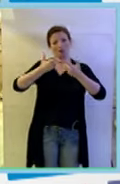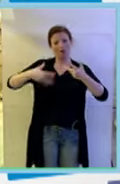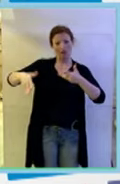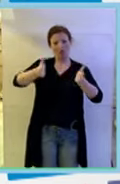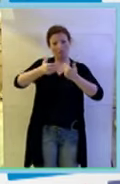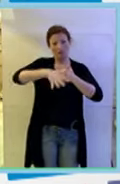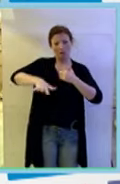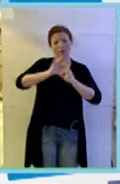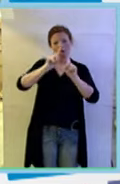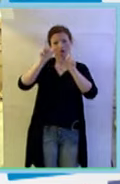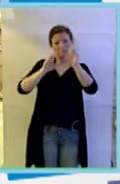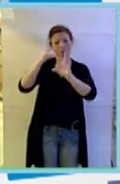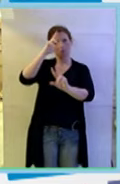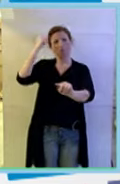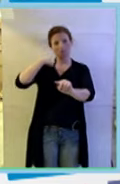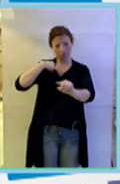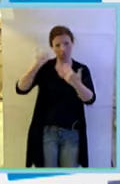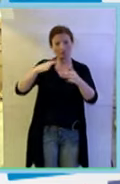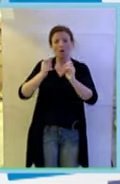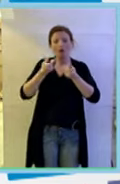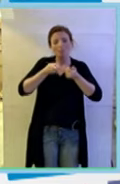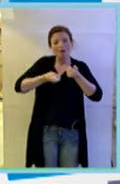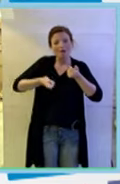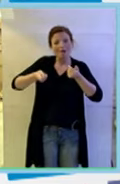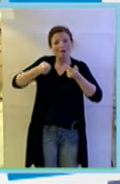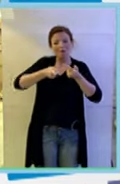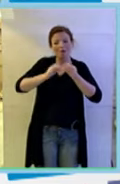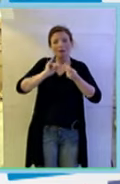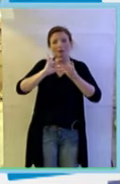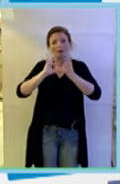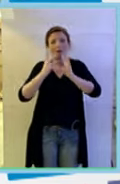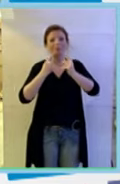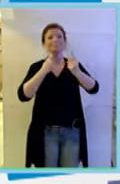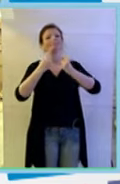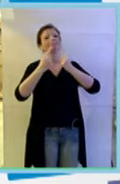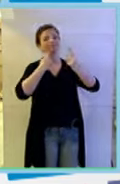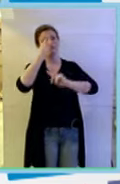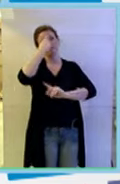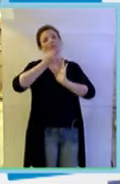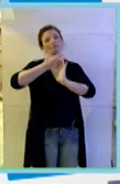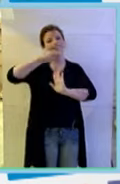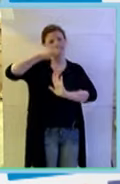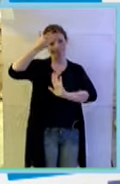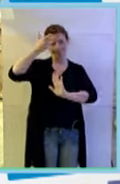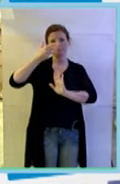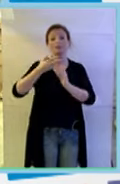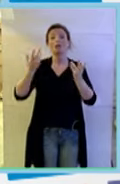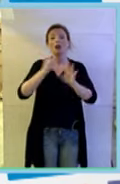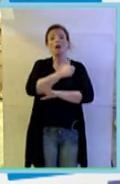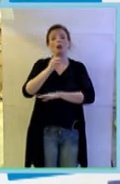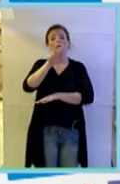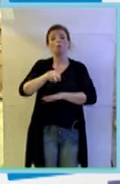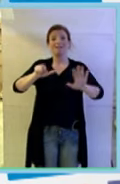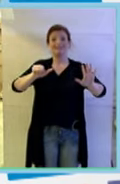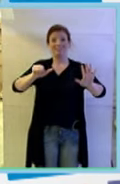piano, piano piano, siamo diventati degli interlocutori importanti. Nel 2006, quando l